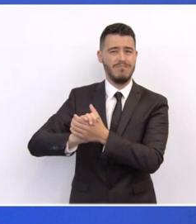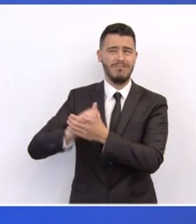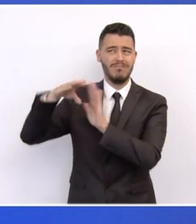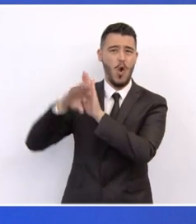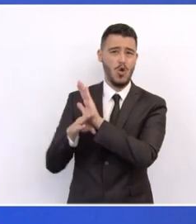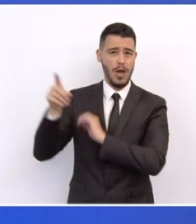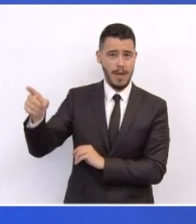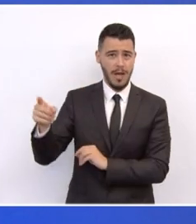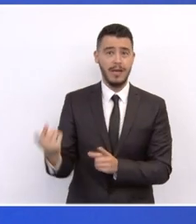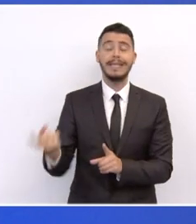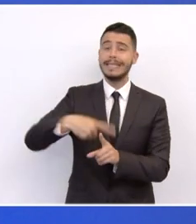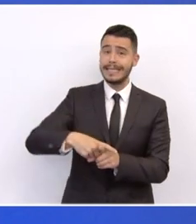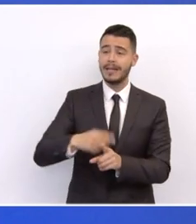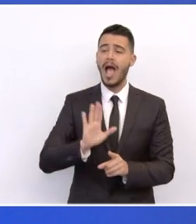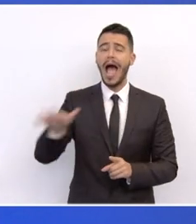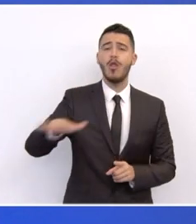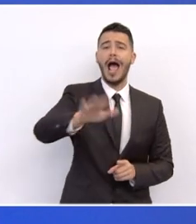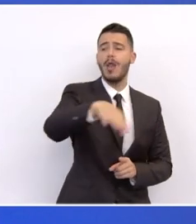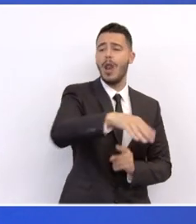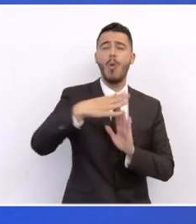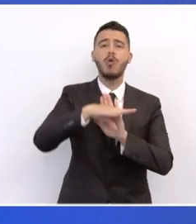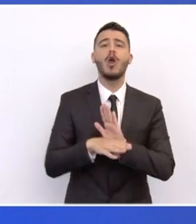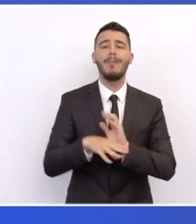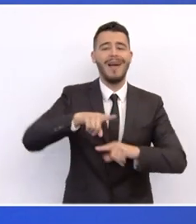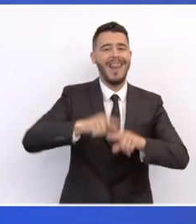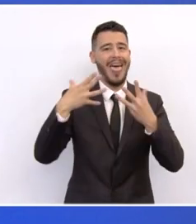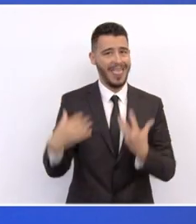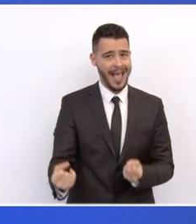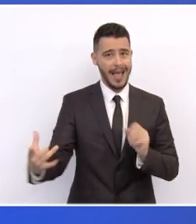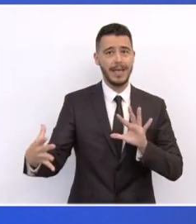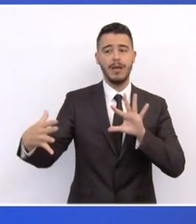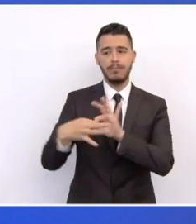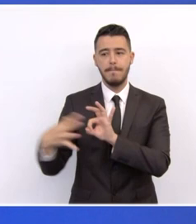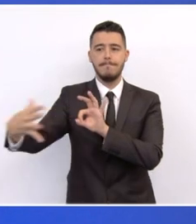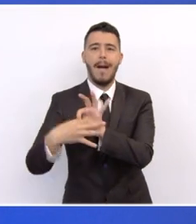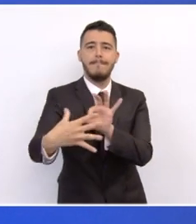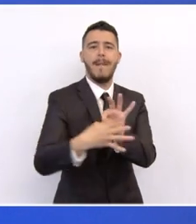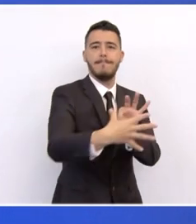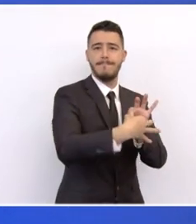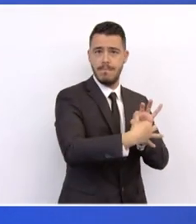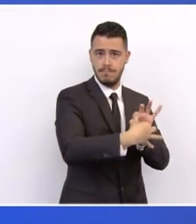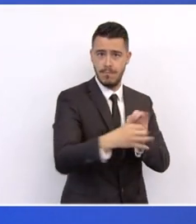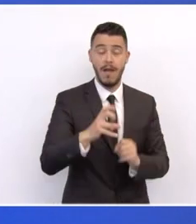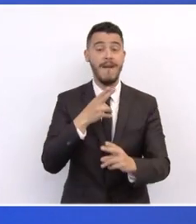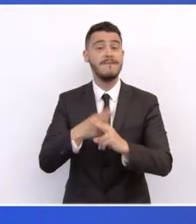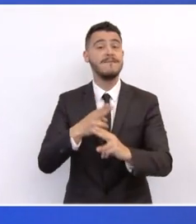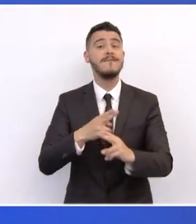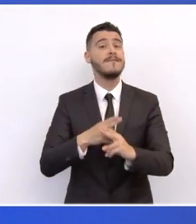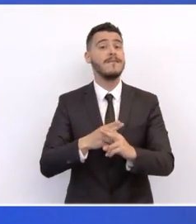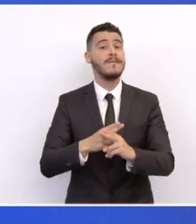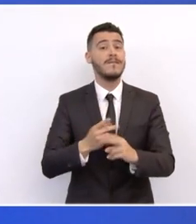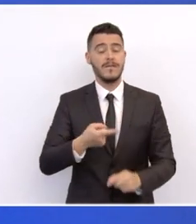χρηματοδοτικούς πόρους που έχει η Ελλάδα. Και είναι πολύ σημαντικό να υπάρξει κατανόηση και εμπέδωση ότι ερχόμαστε